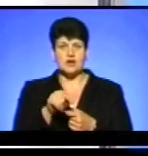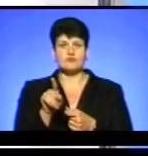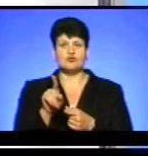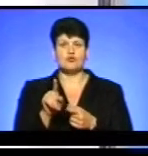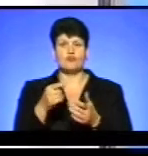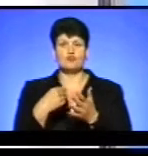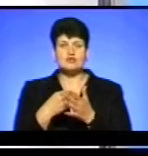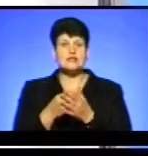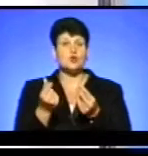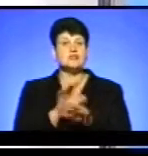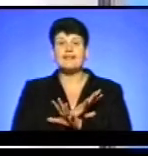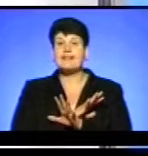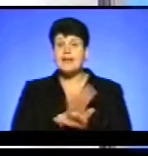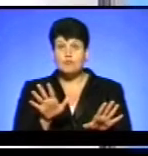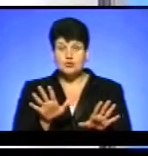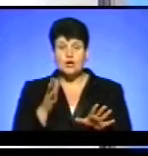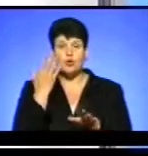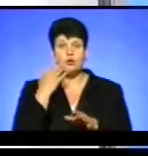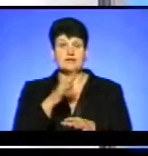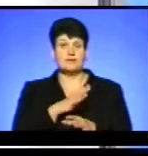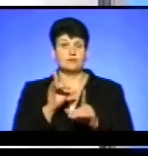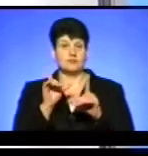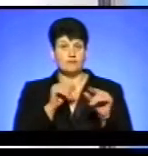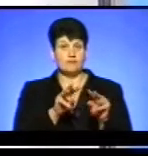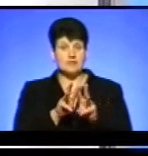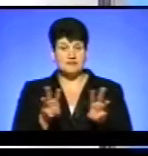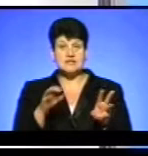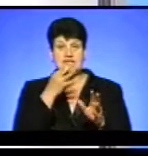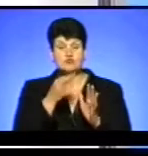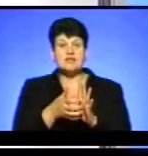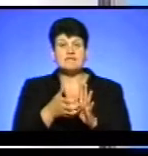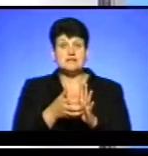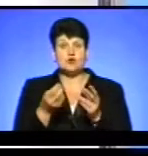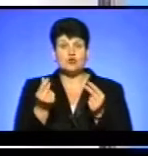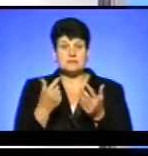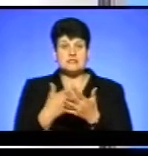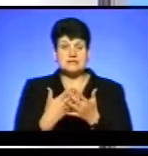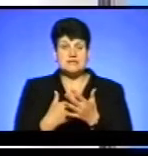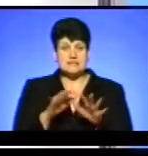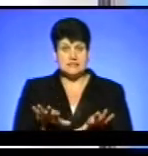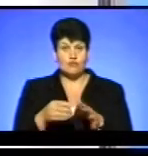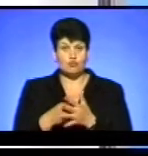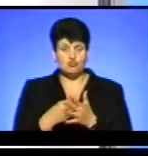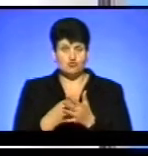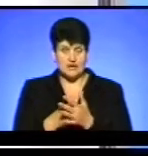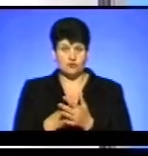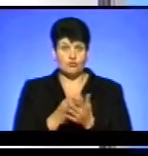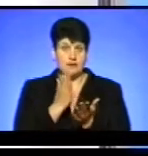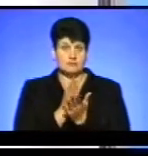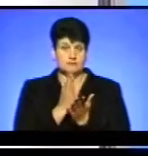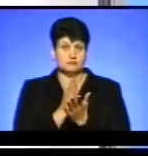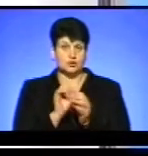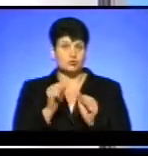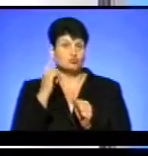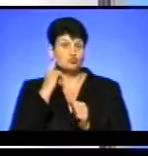грошей не буде. Коли він був в міністерстві, він говорив, що не вистачить грошей з місцевого бюджету, ми маємо можливість зараз почути пряму мову.